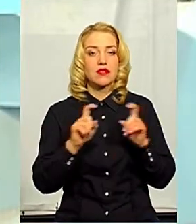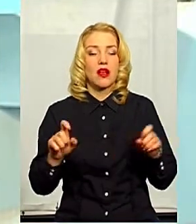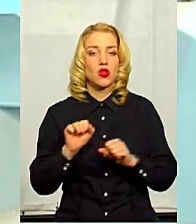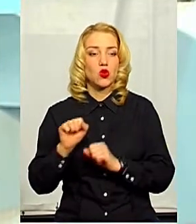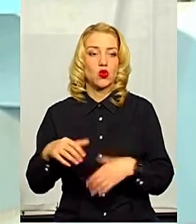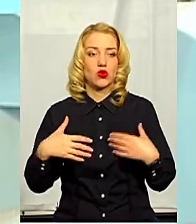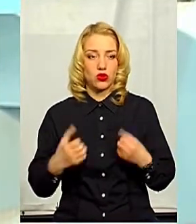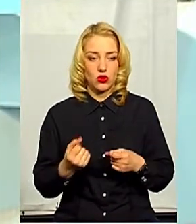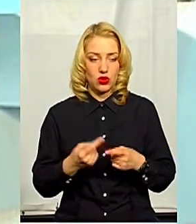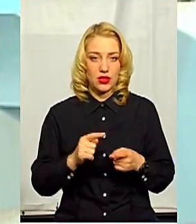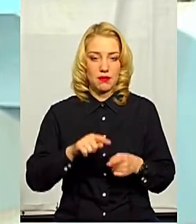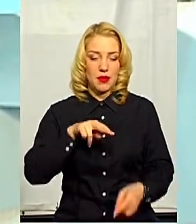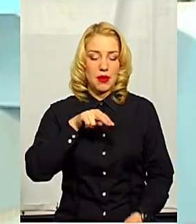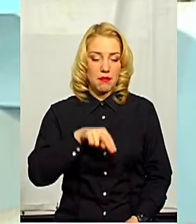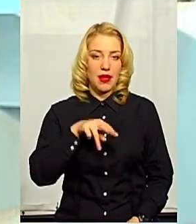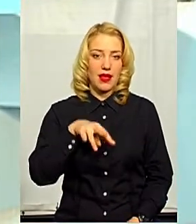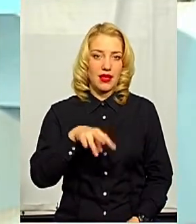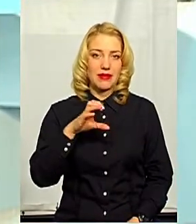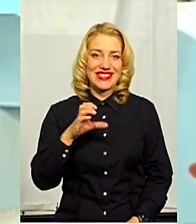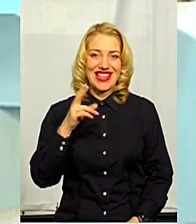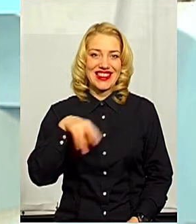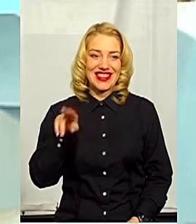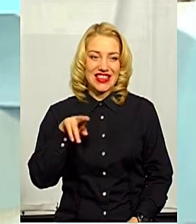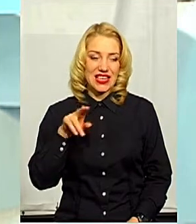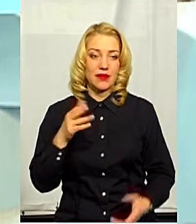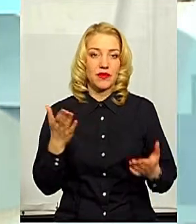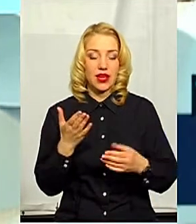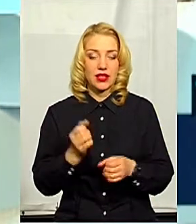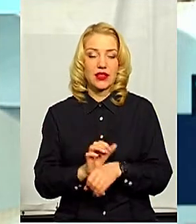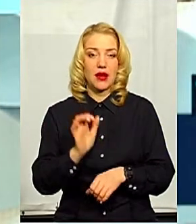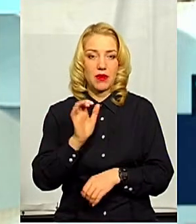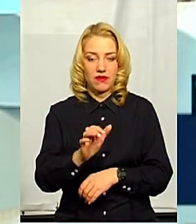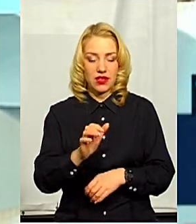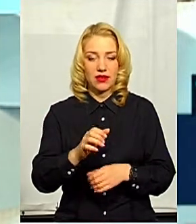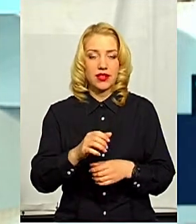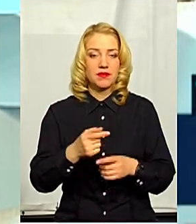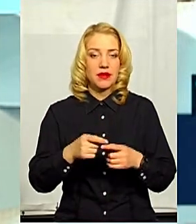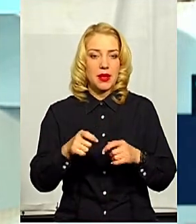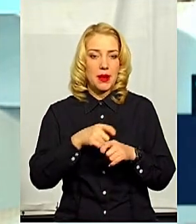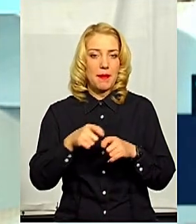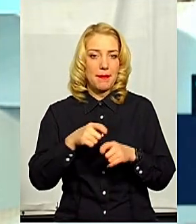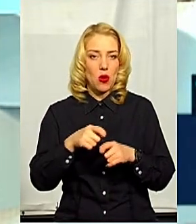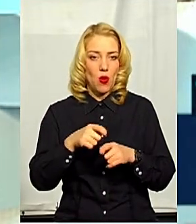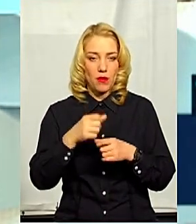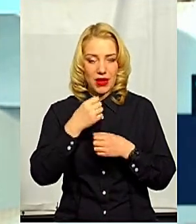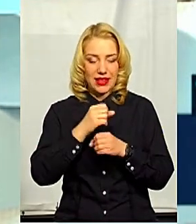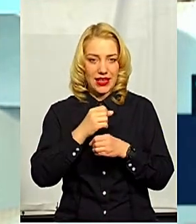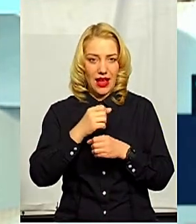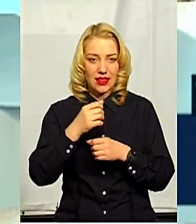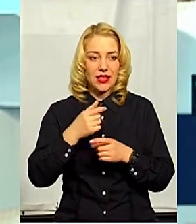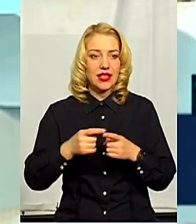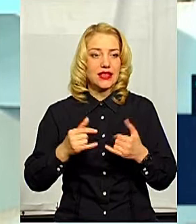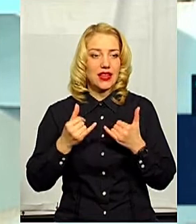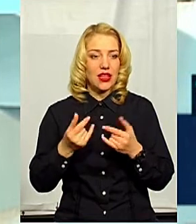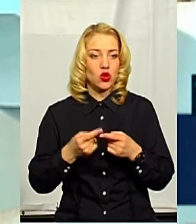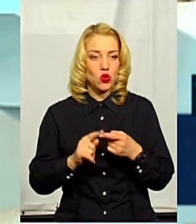'я, як правило, це ПМСД, який направляв біоматеріал до нас в лабораторію для того,